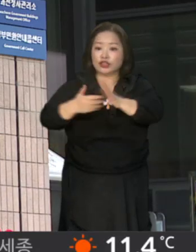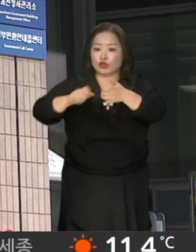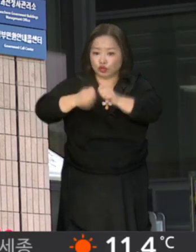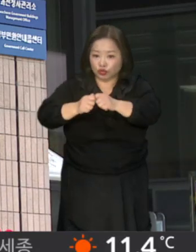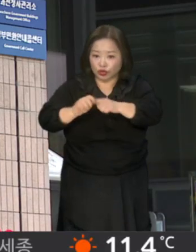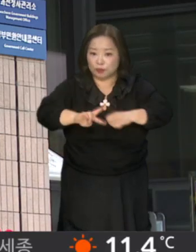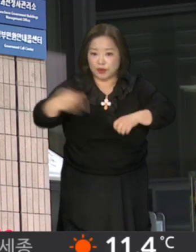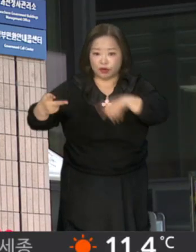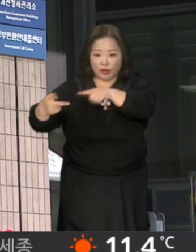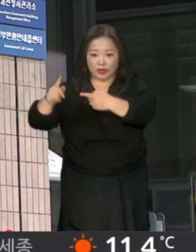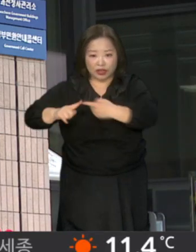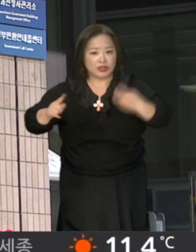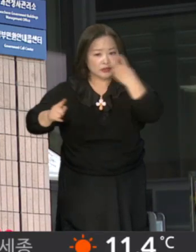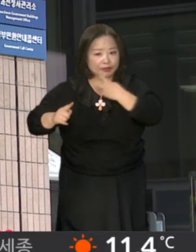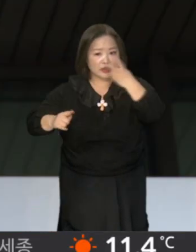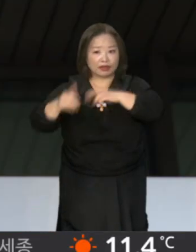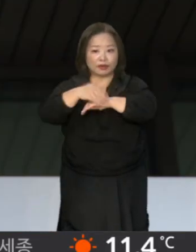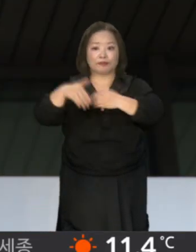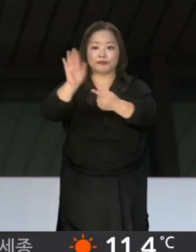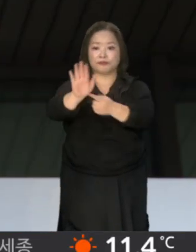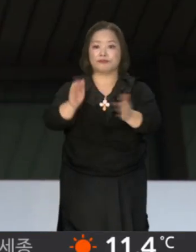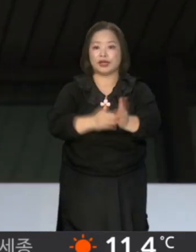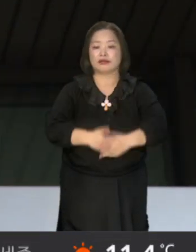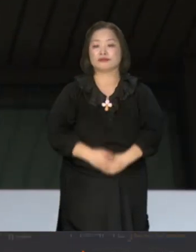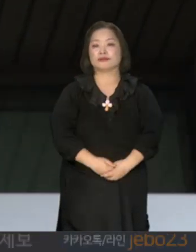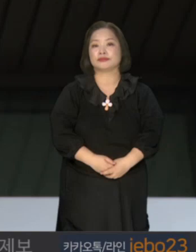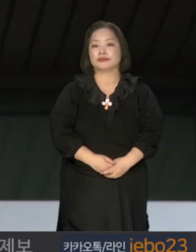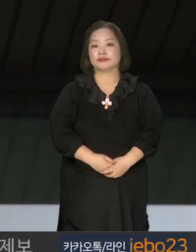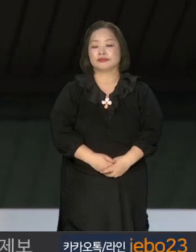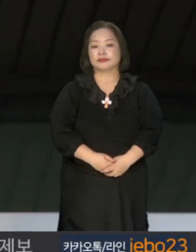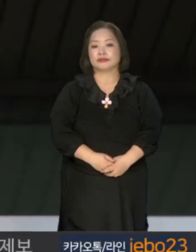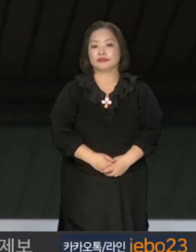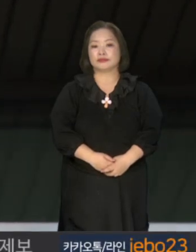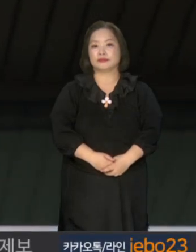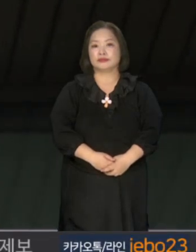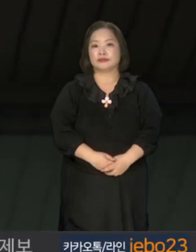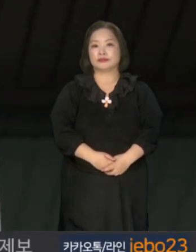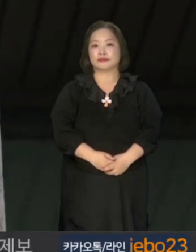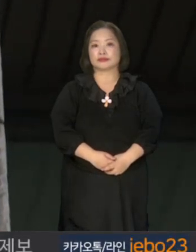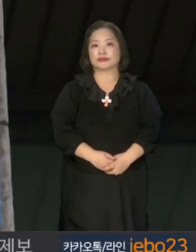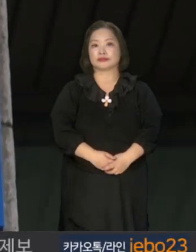변경안을 심사할 계획입니다. 연합뉴스티비 배삼진입니다.